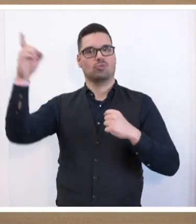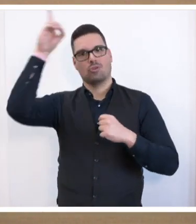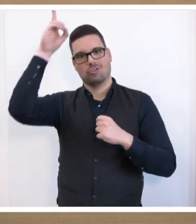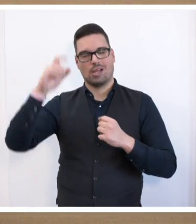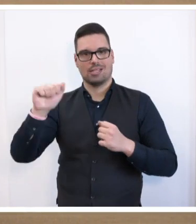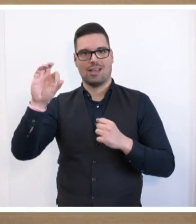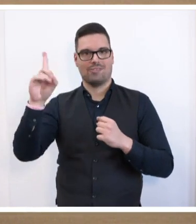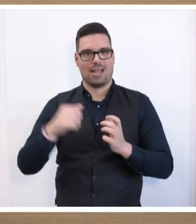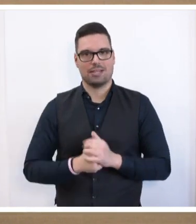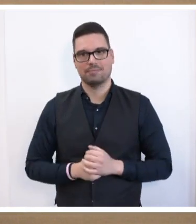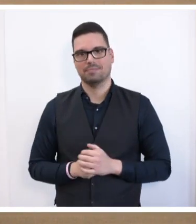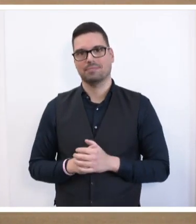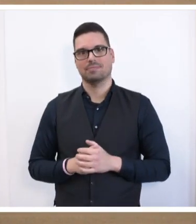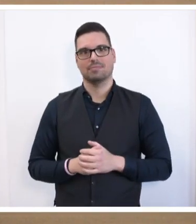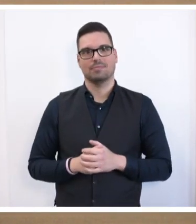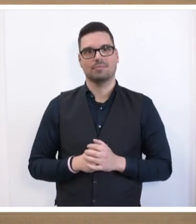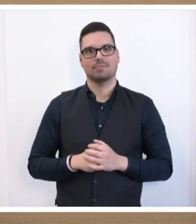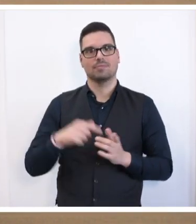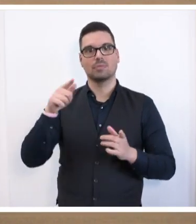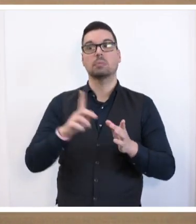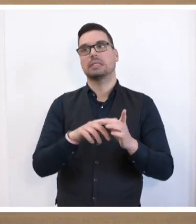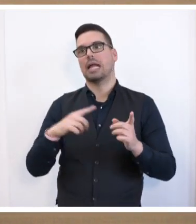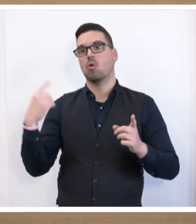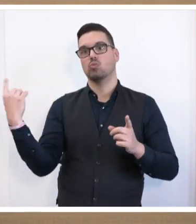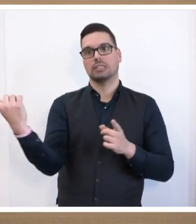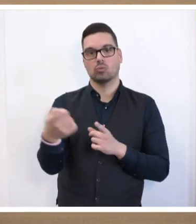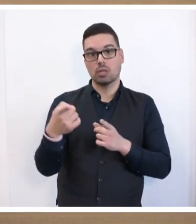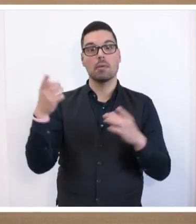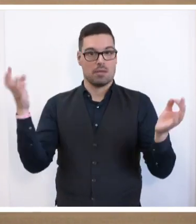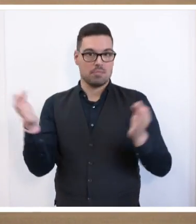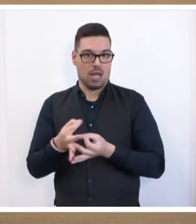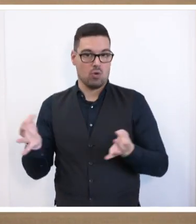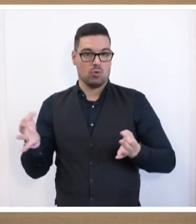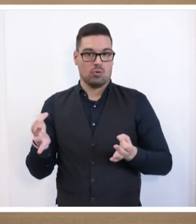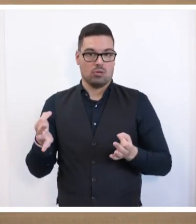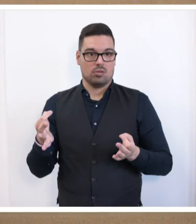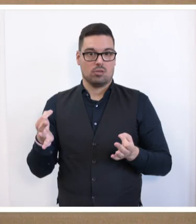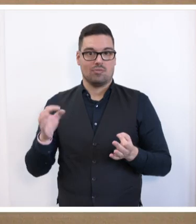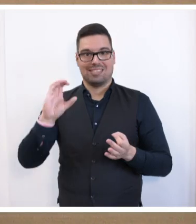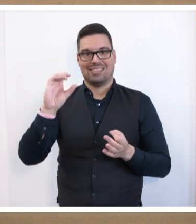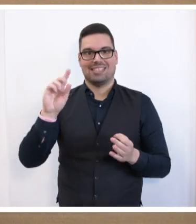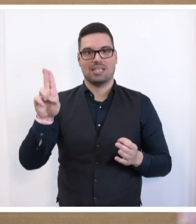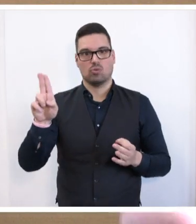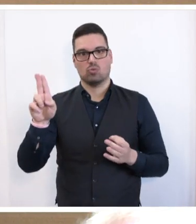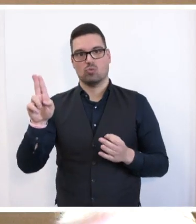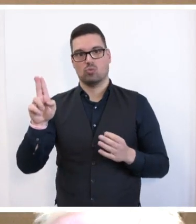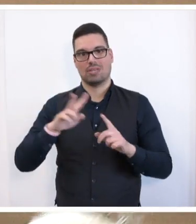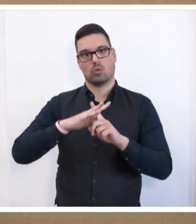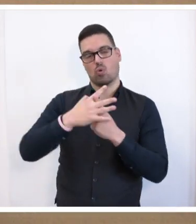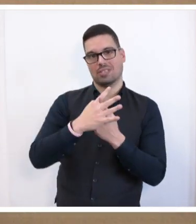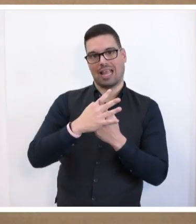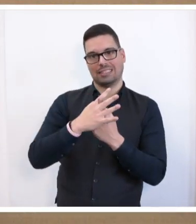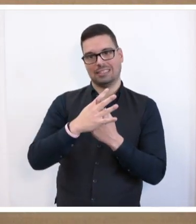AfD wirkt. Dies war jetzt ein wenig ausgeholt, aber notwendig, um überhaupt den CDU-Antrag ein wenig in den Kontext